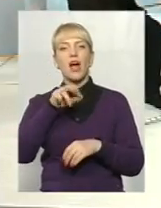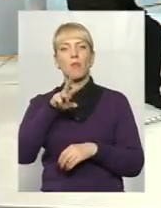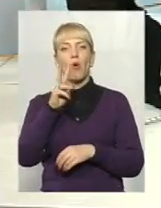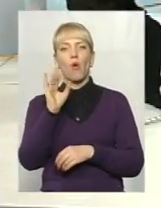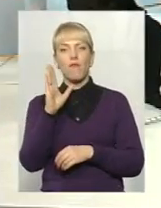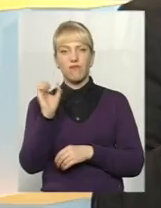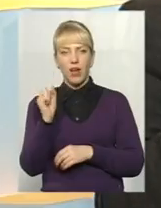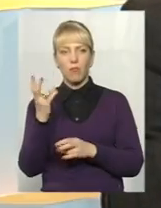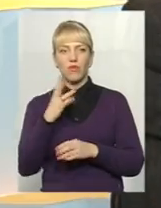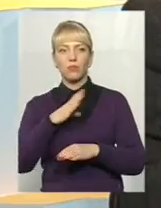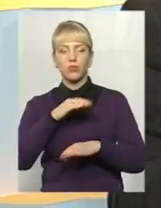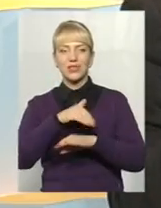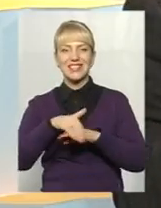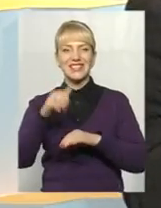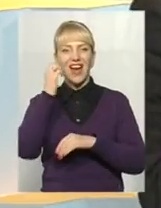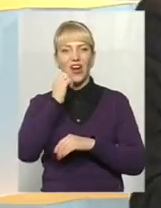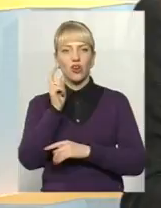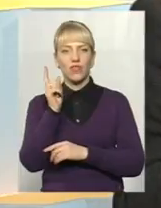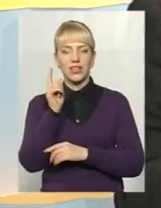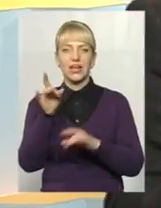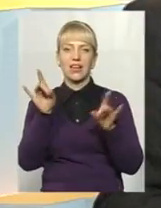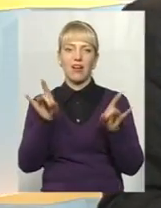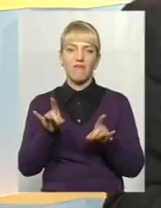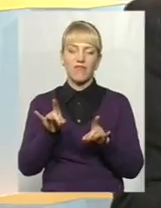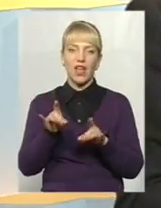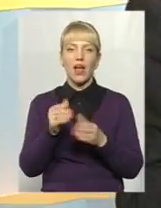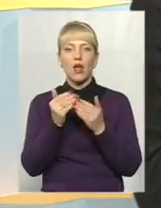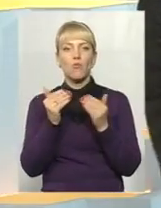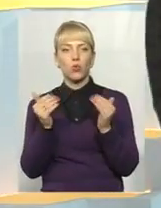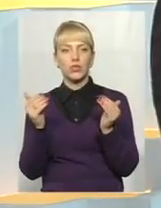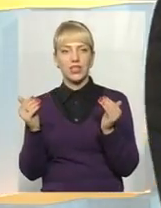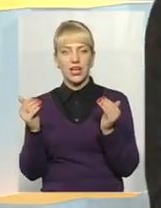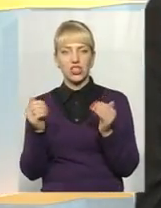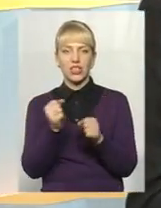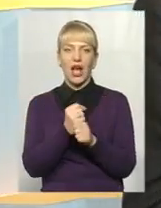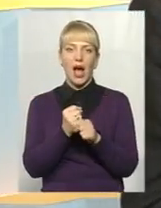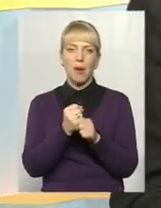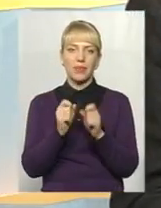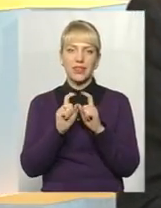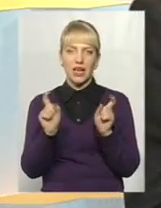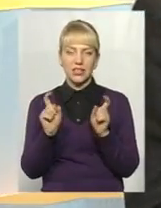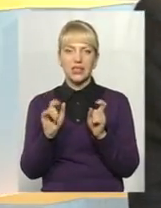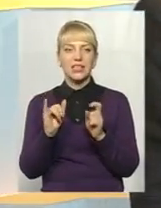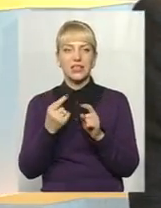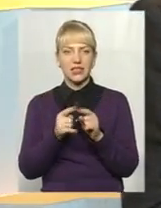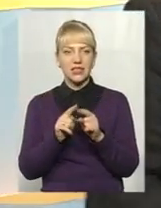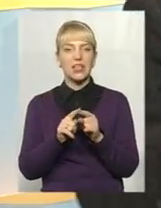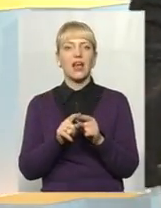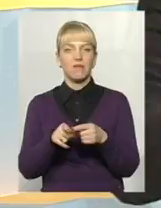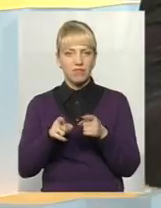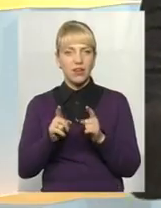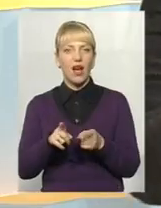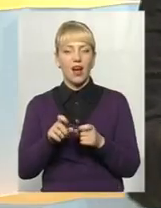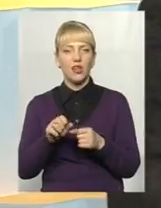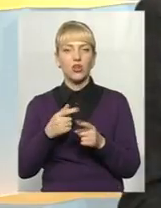вулицею старовинних кафе, музейчиків, аптек. І це дуже реально. І ось цих